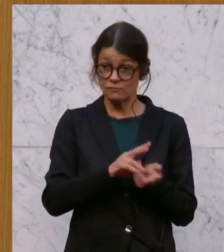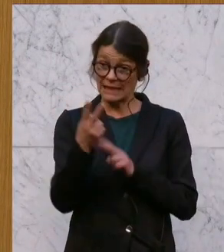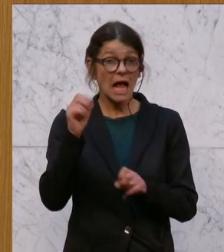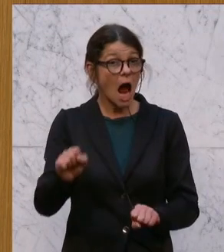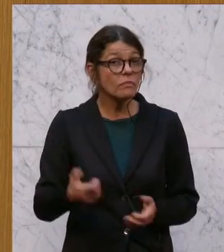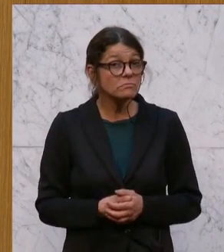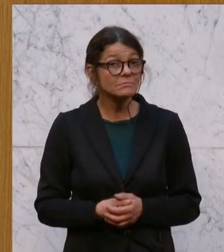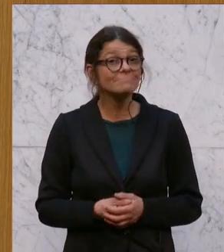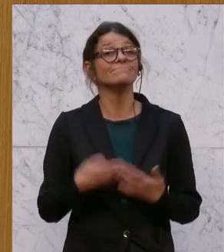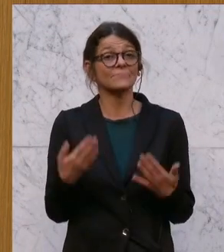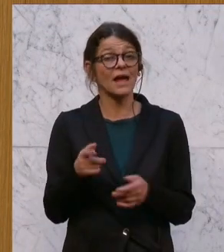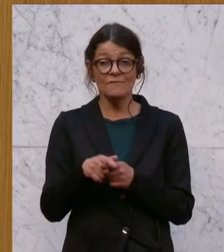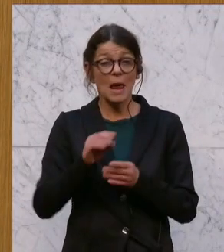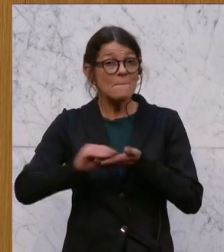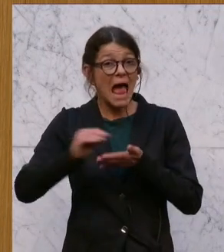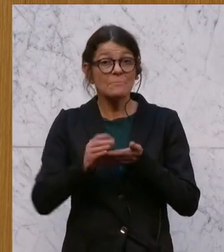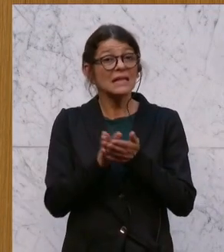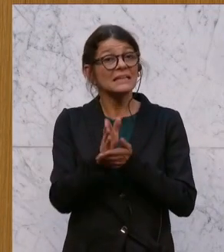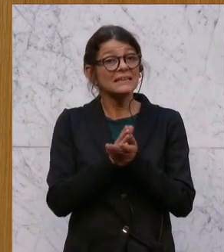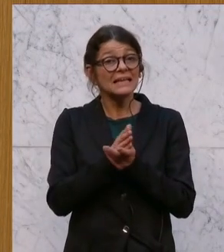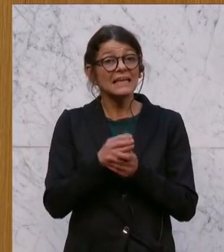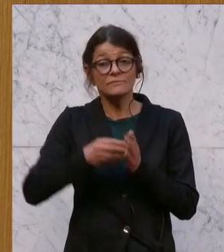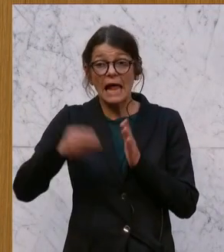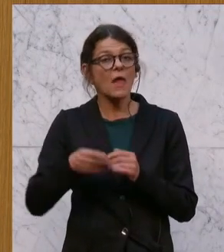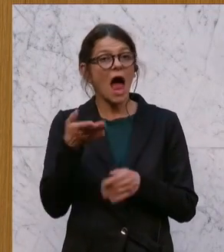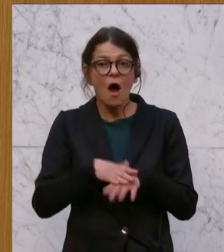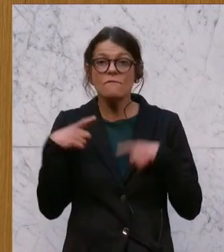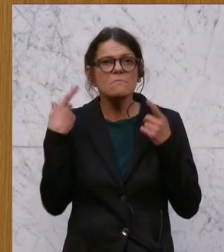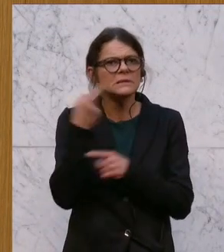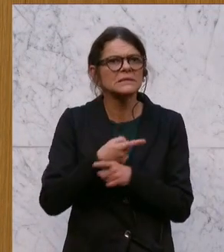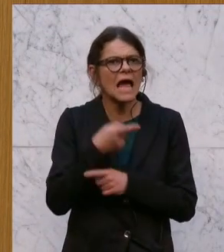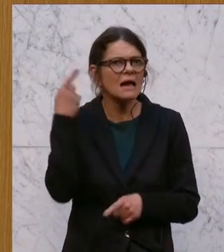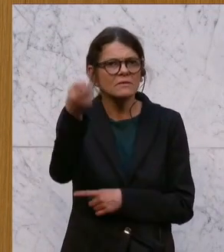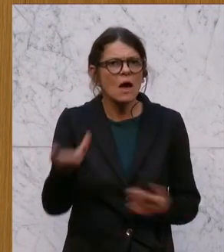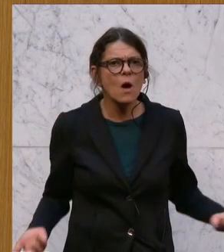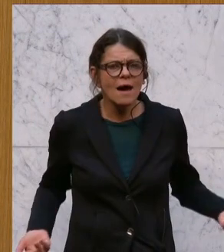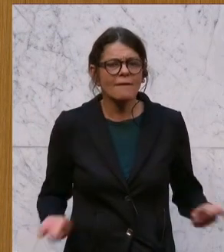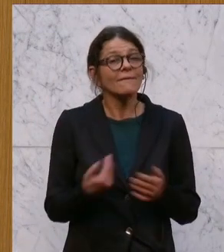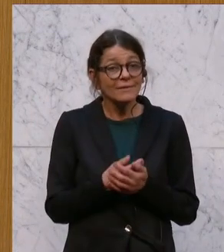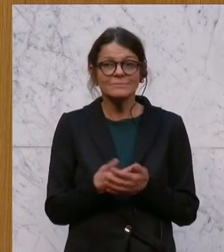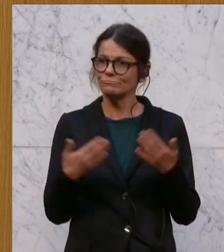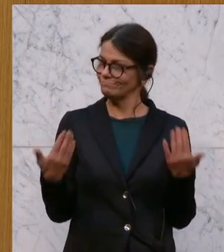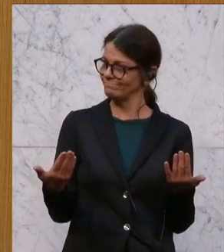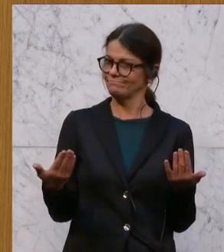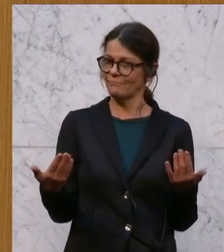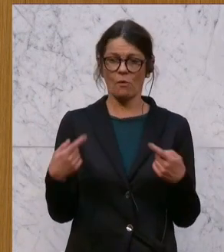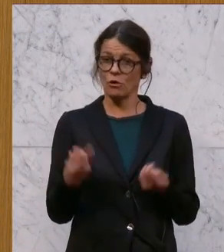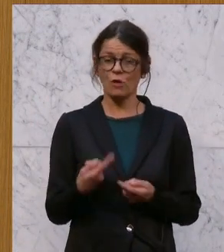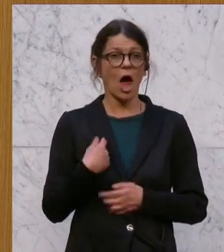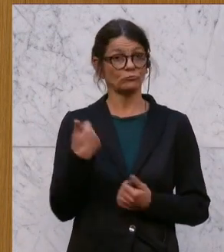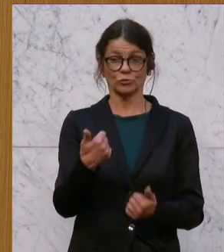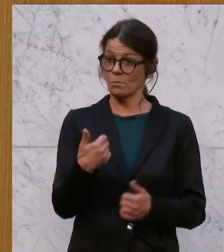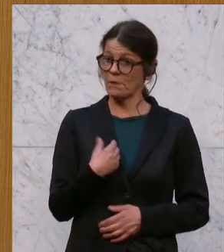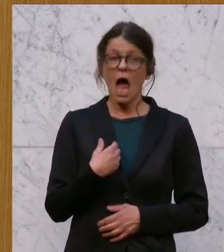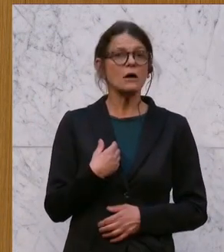konnten, nämlich in ein Beamtendienstverhältnis auf Lebenszeit. Und dann hatte man ganz super